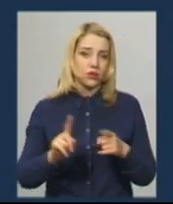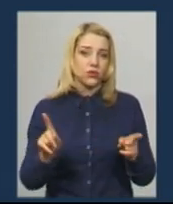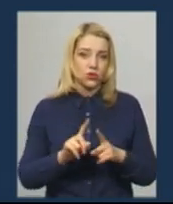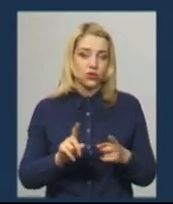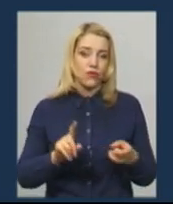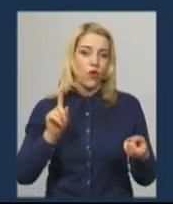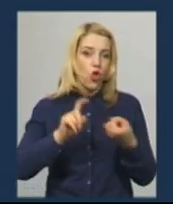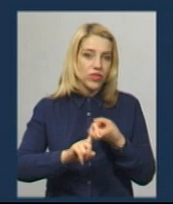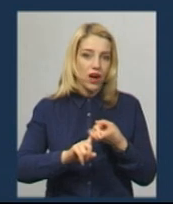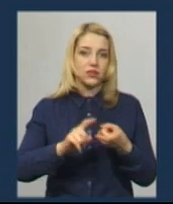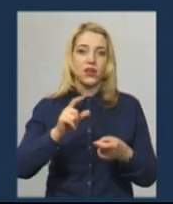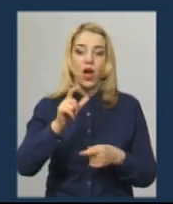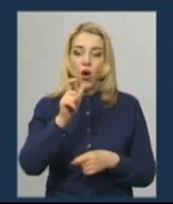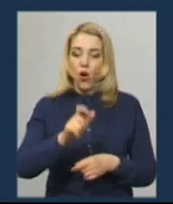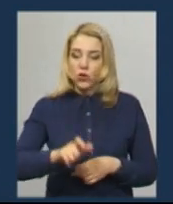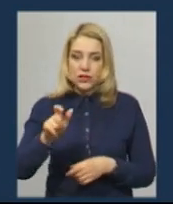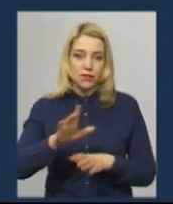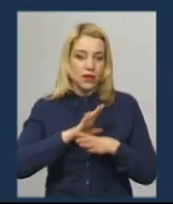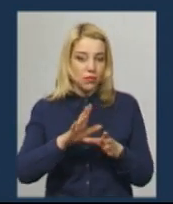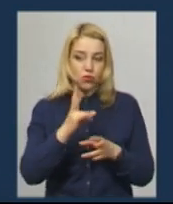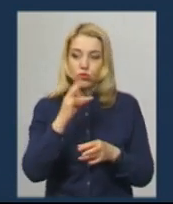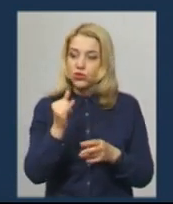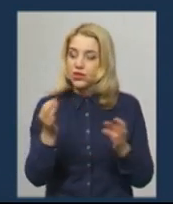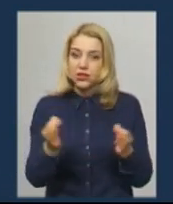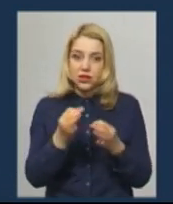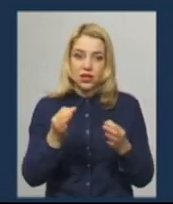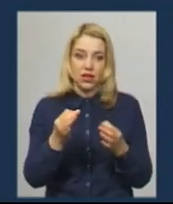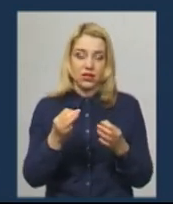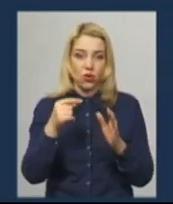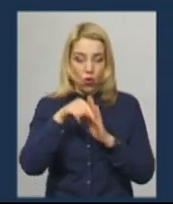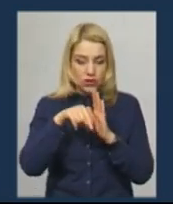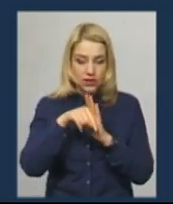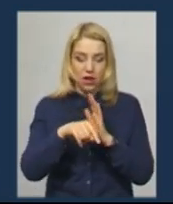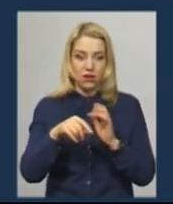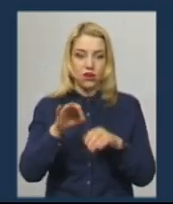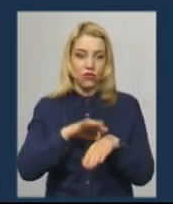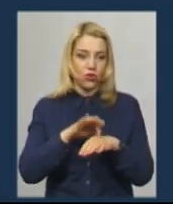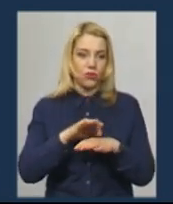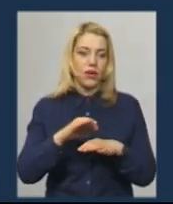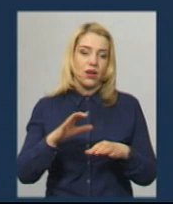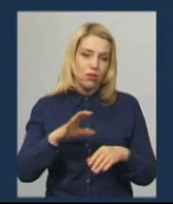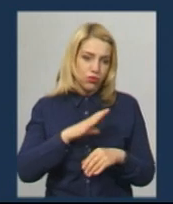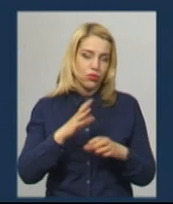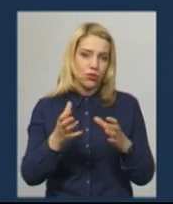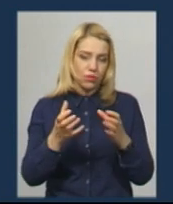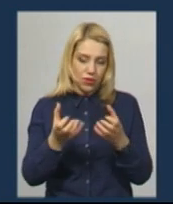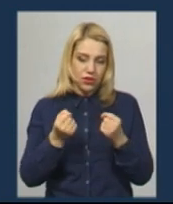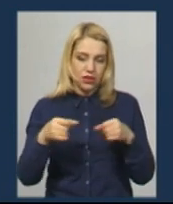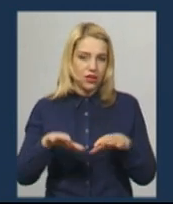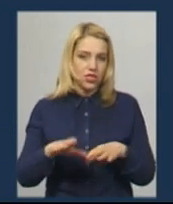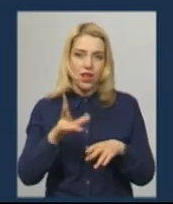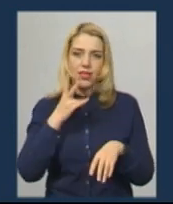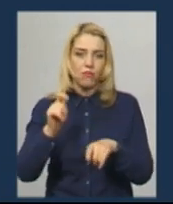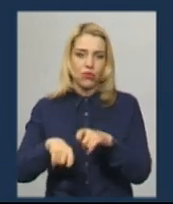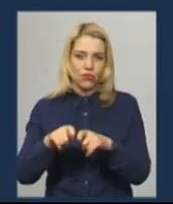осіб не було жодних ознак хвороби, було прийнято рішення не проводити у них тестування. Мої колеги, які зі мною